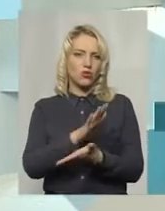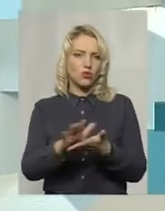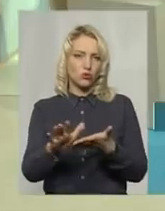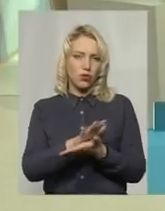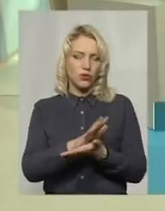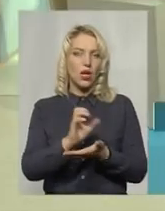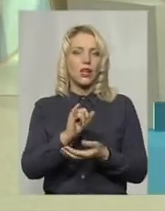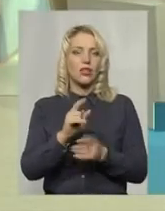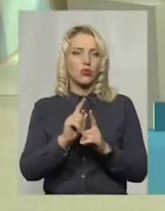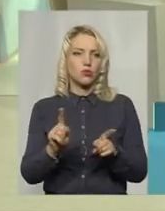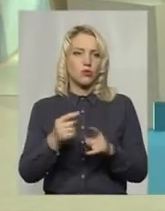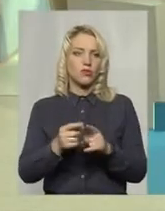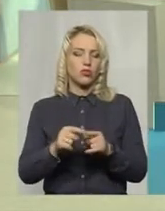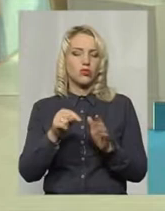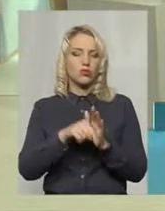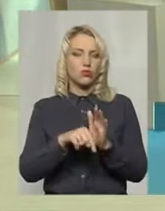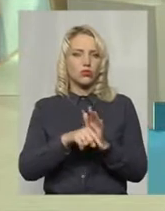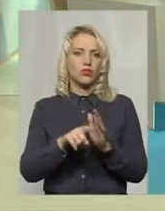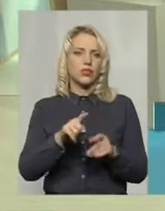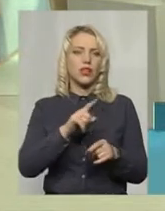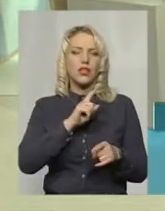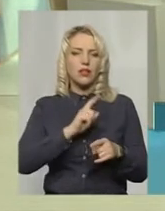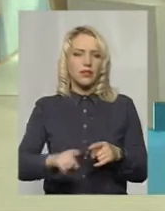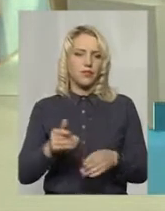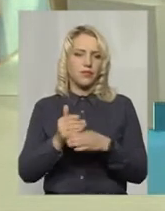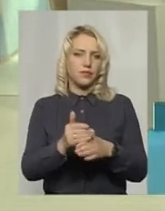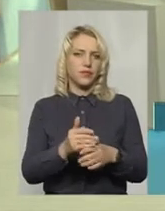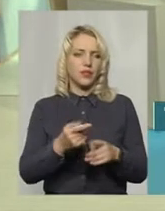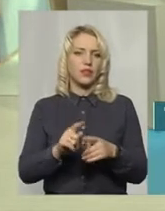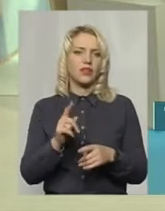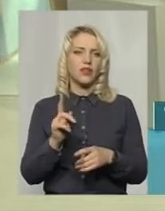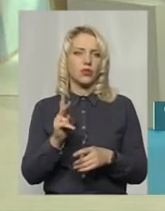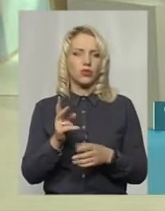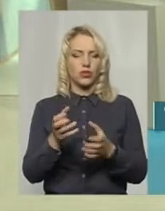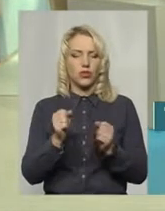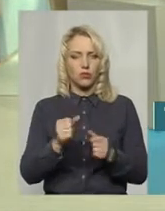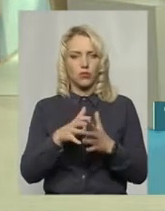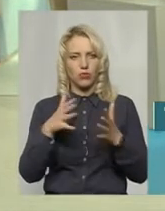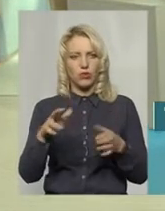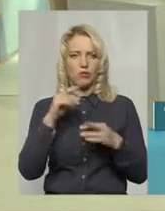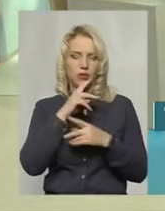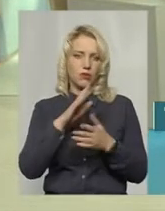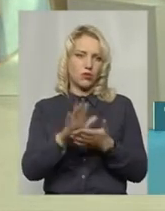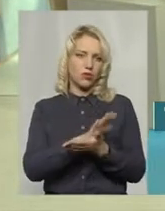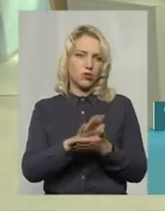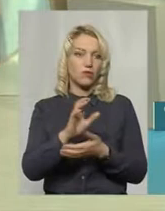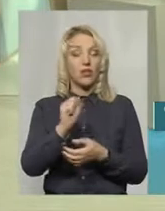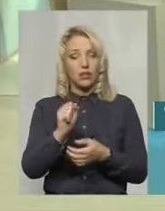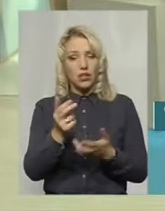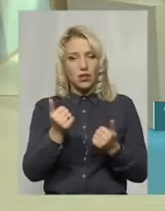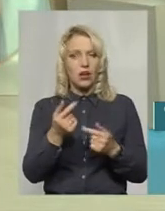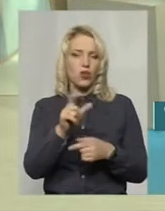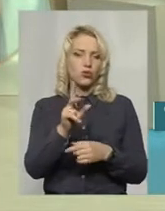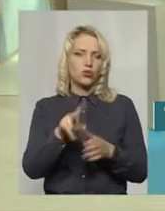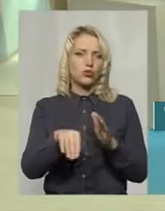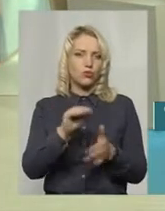І особливо це стосується невідкладних станів, які в палаті інтенсивної терапії отримують більшість медикаменців безкоштовно. Проте, те, що люди